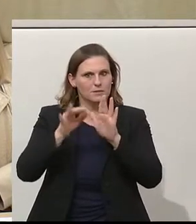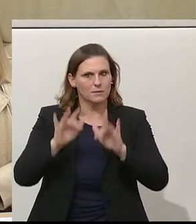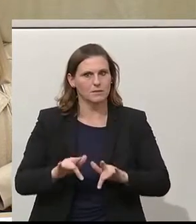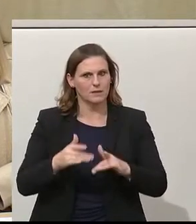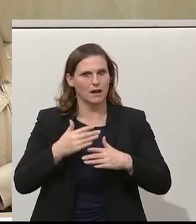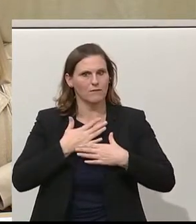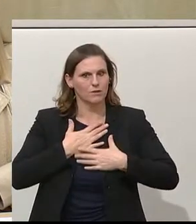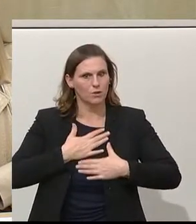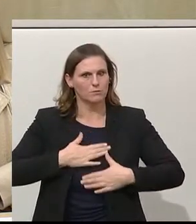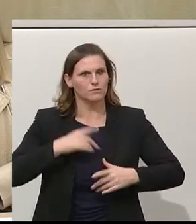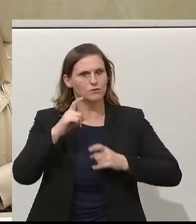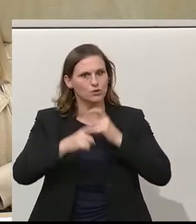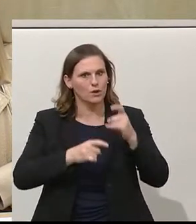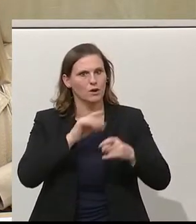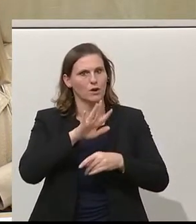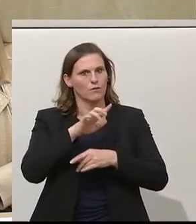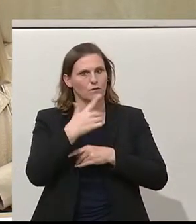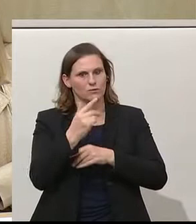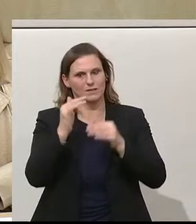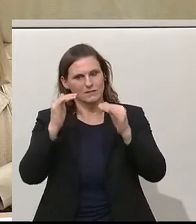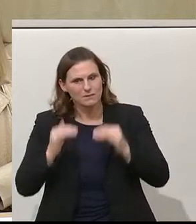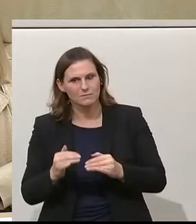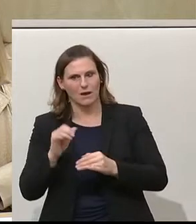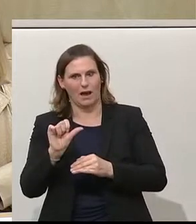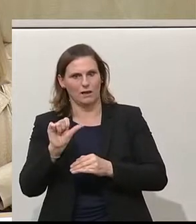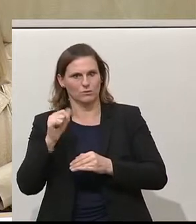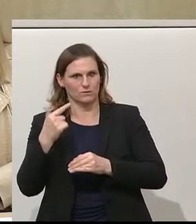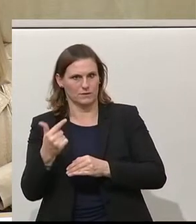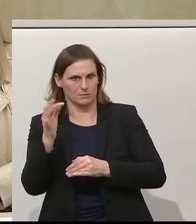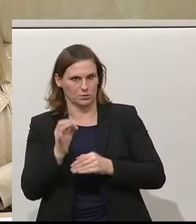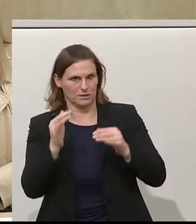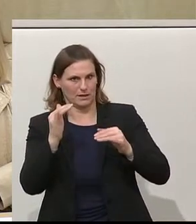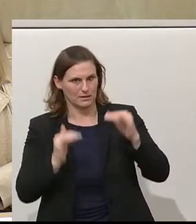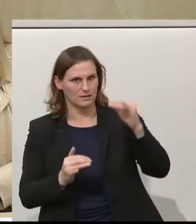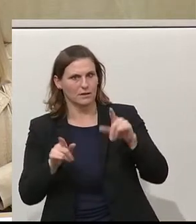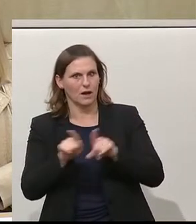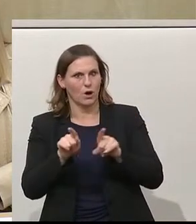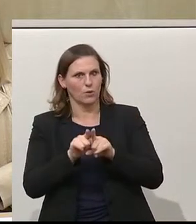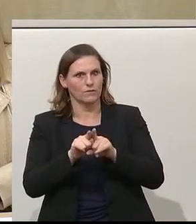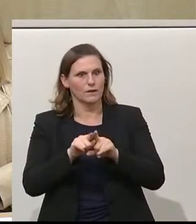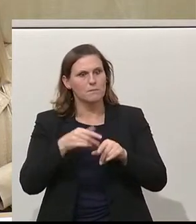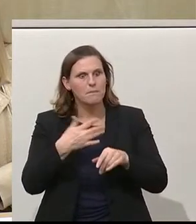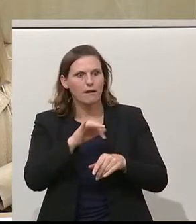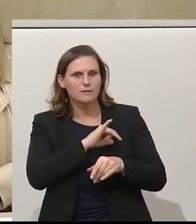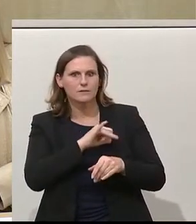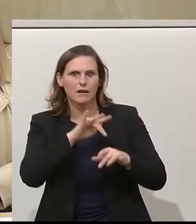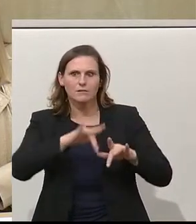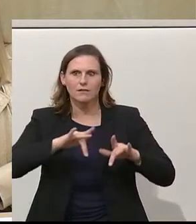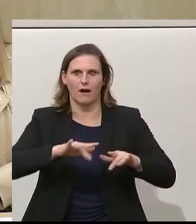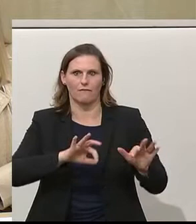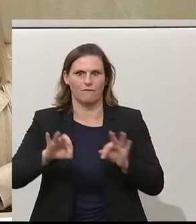der Körperschaftssteuer von 25 auf 21 Prozent wesentlich dazu beitragen können, dass der Standort attraktiver wird. Genauso